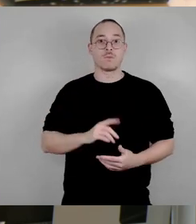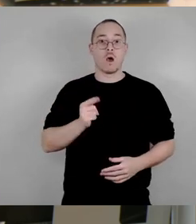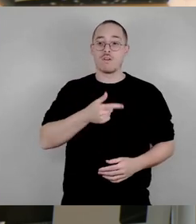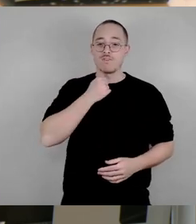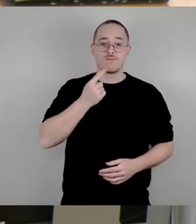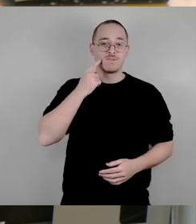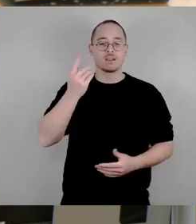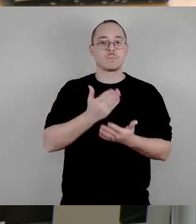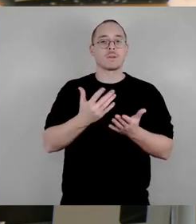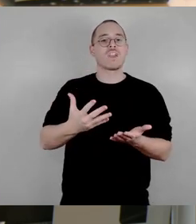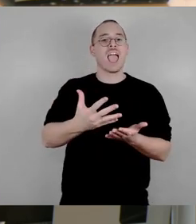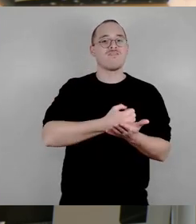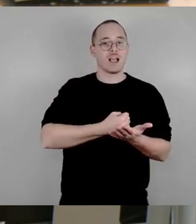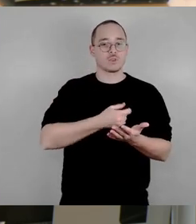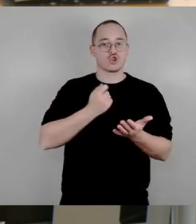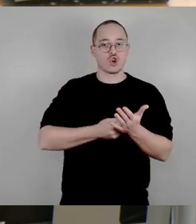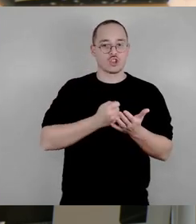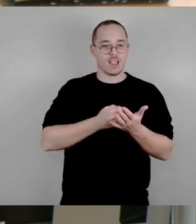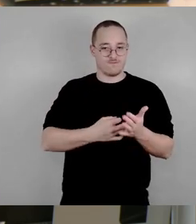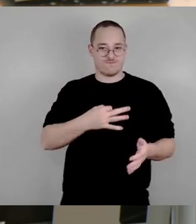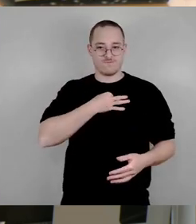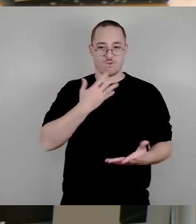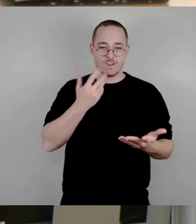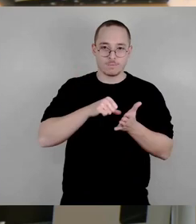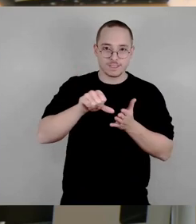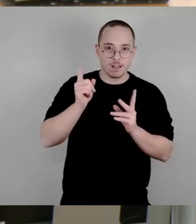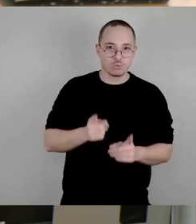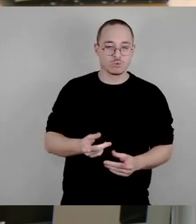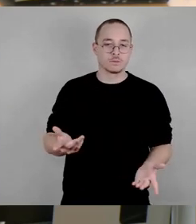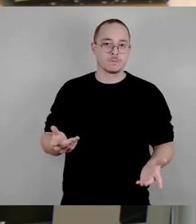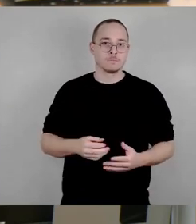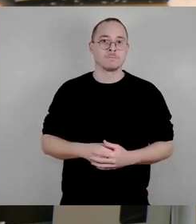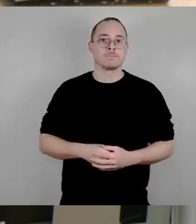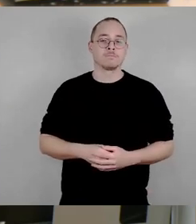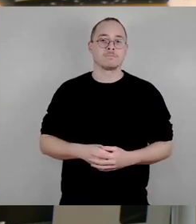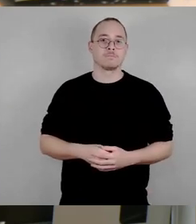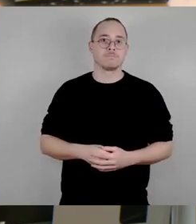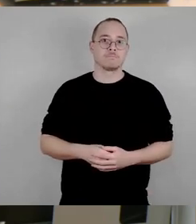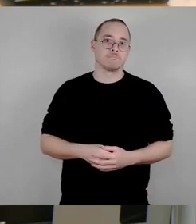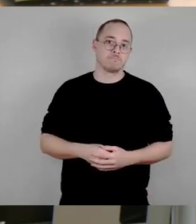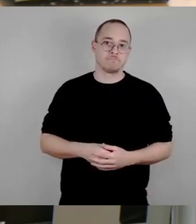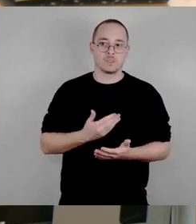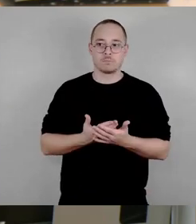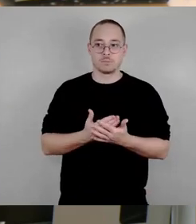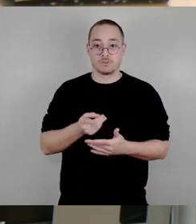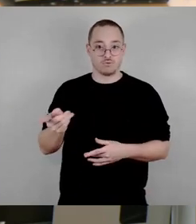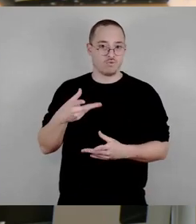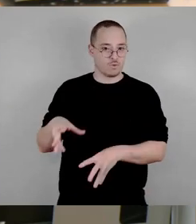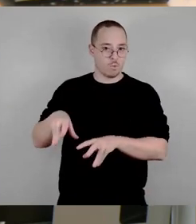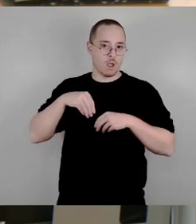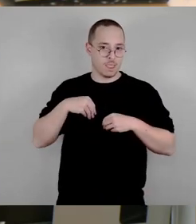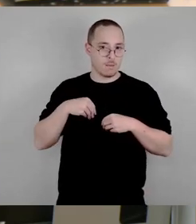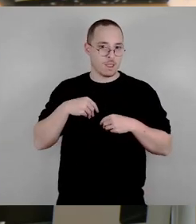Geld kriegen, vielleicht, wenn wir die Anlage übernehmen, kann es ja trotzdem in der Folge mit erheblichen Kosten verbunden sein. Das Thema